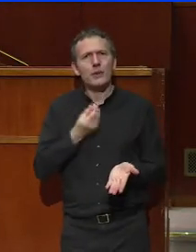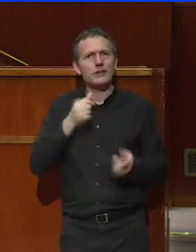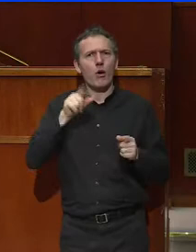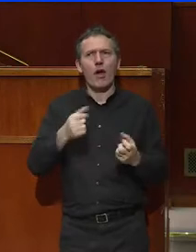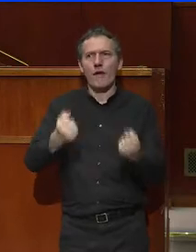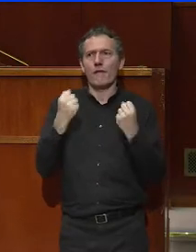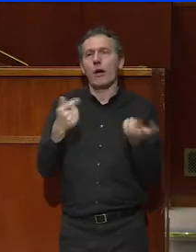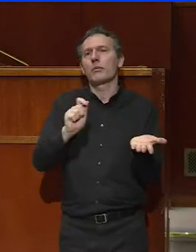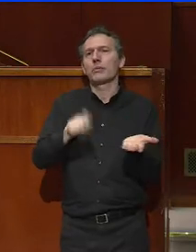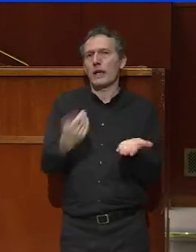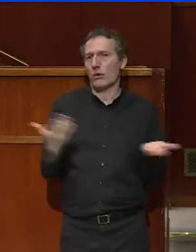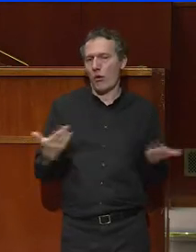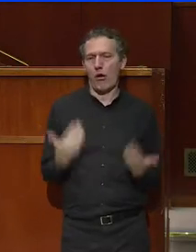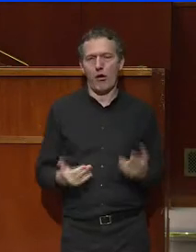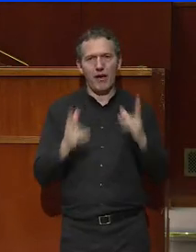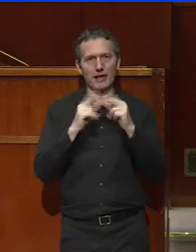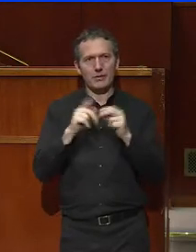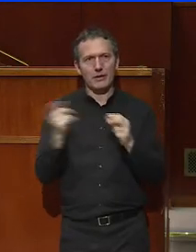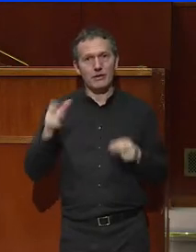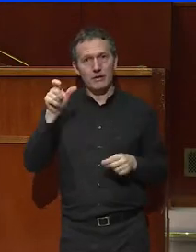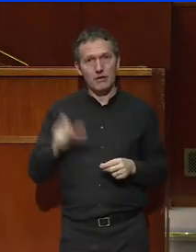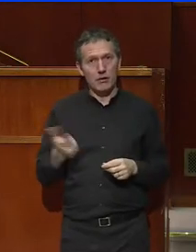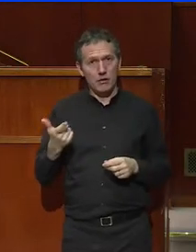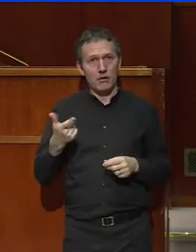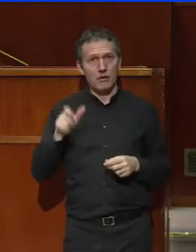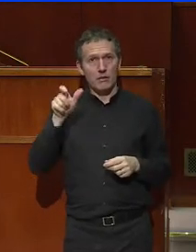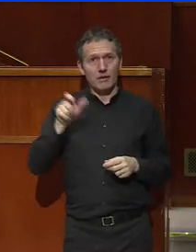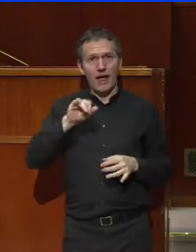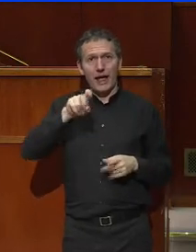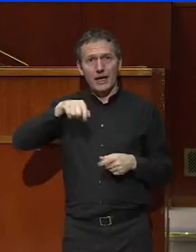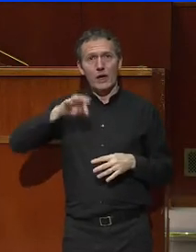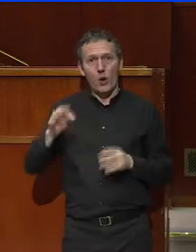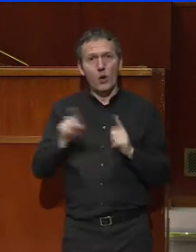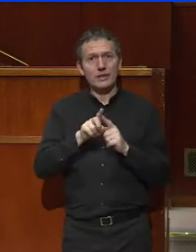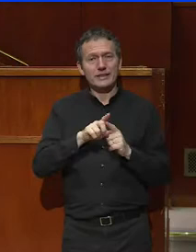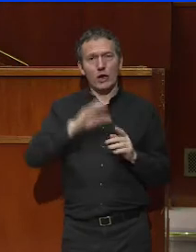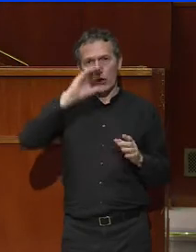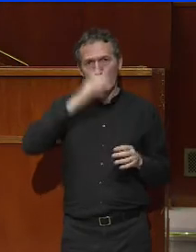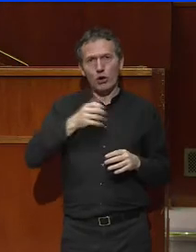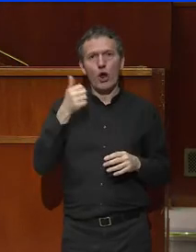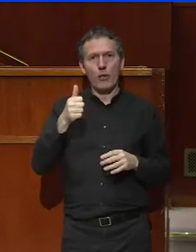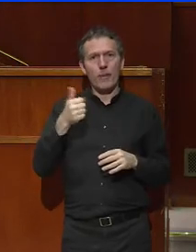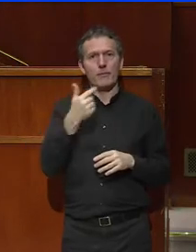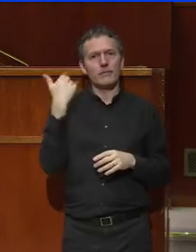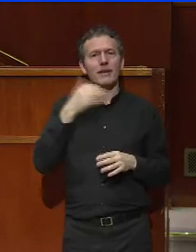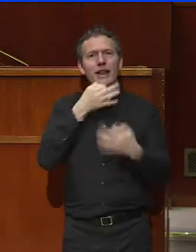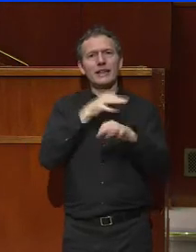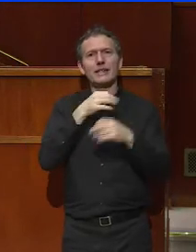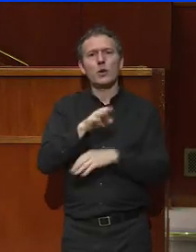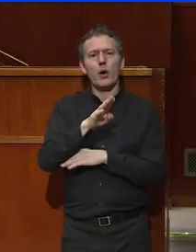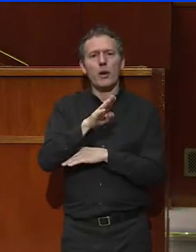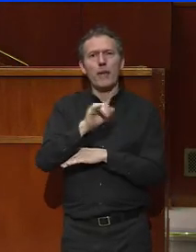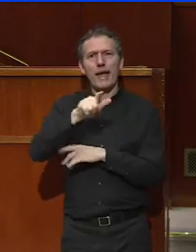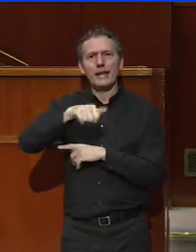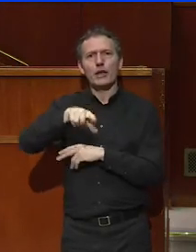sûr ici référence à celle d'Edouard Hériot, mais évidemment aussi à celle du général de Gaulle, qui, dans son discours de Bayeux, soulignait l